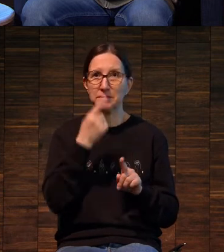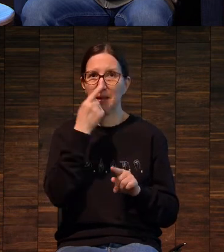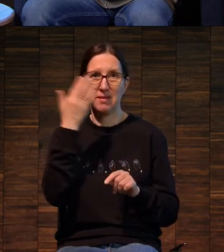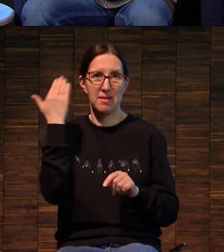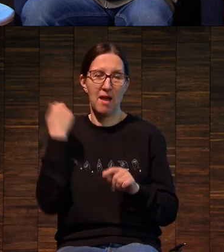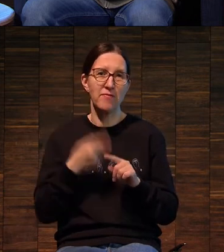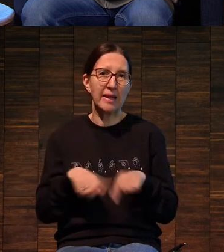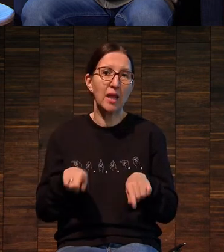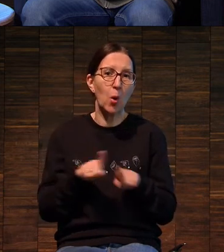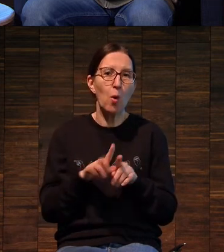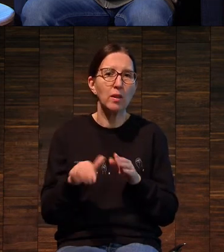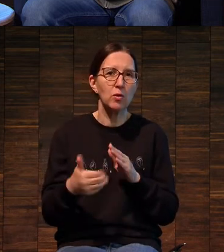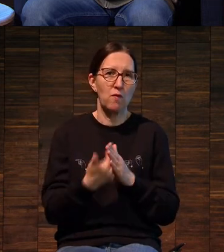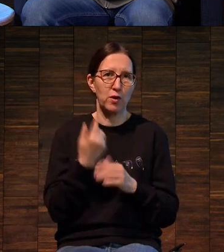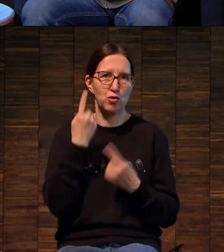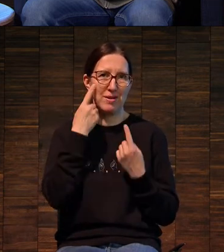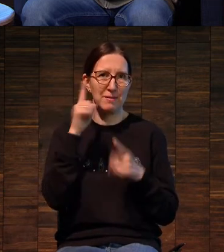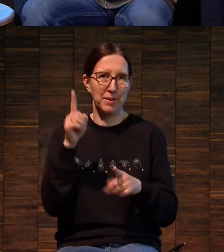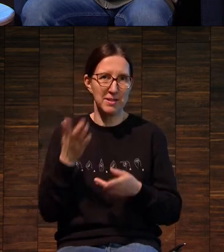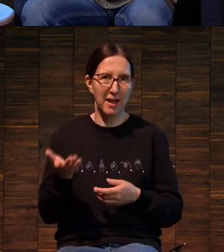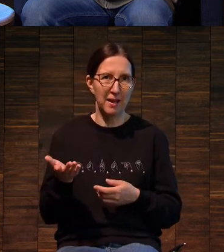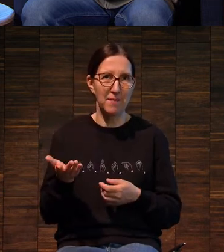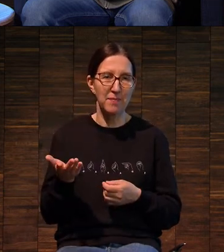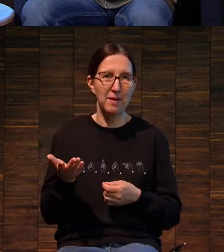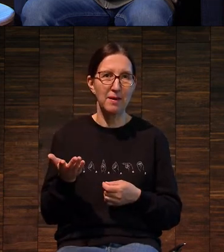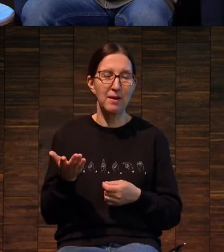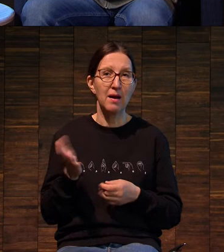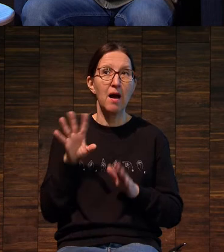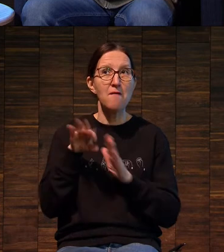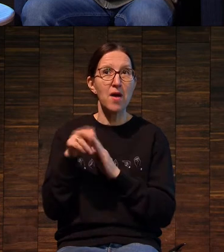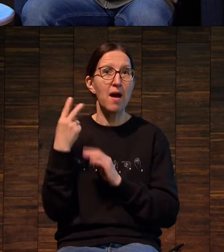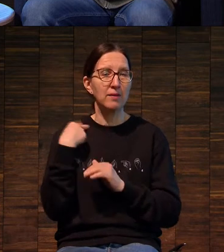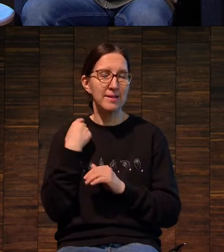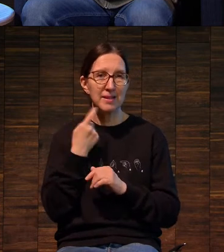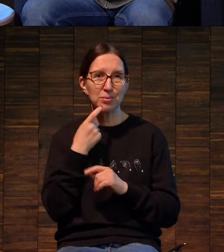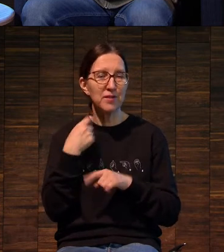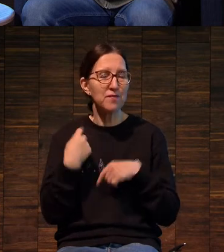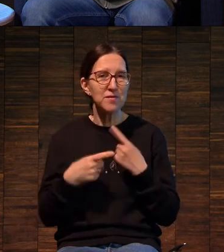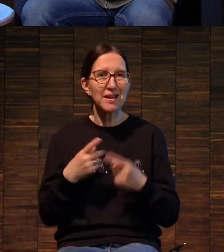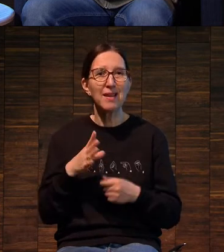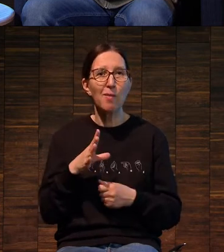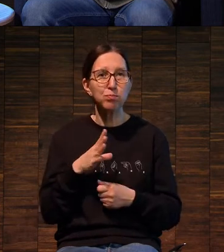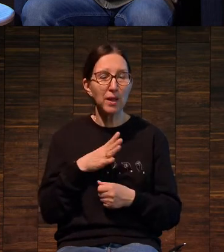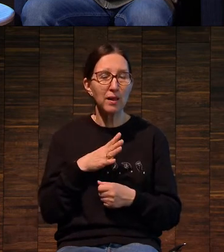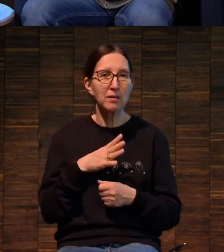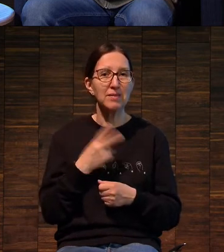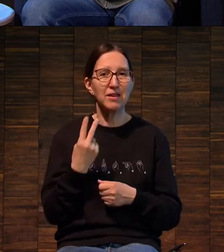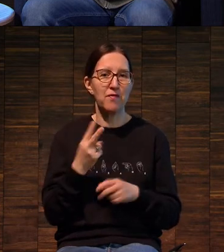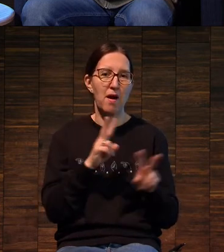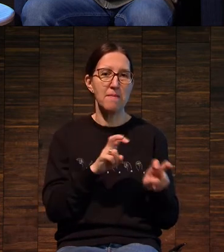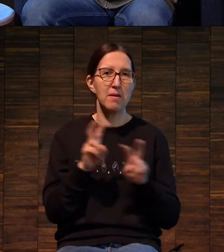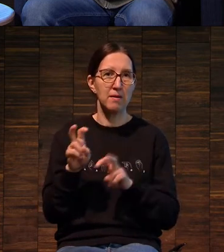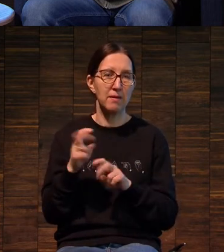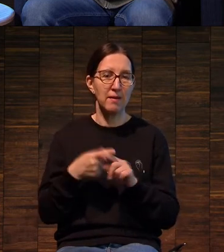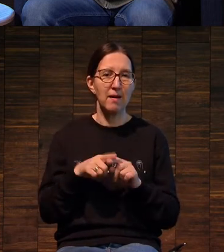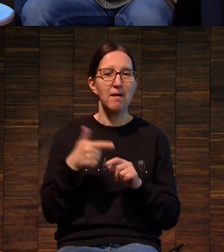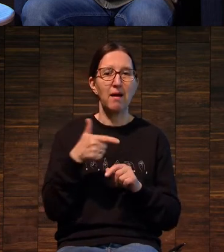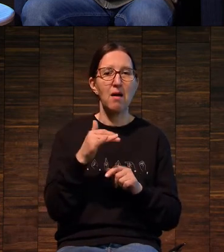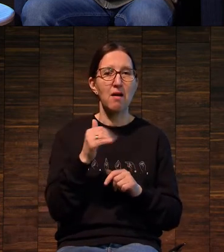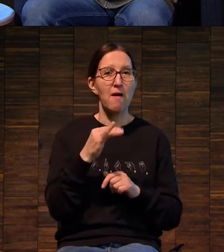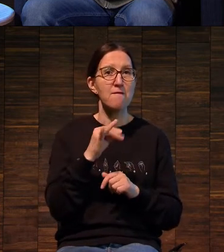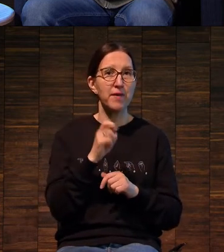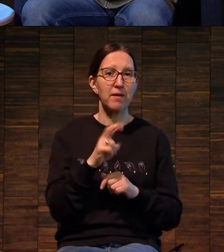недавно. Это такое новейшее изобретение. В английском всегда было два понятия – graphic arts